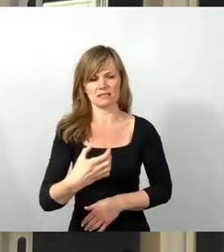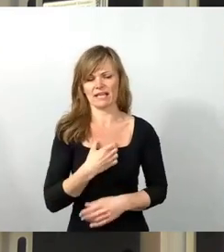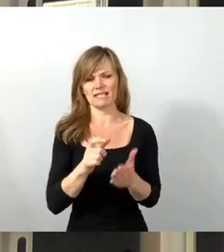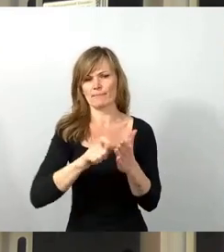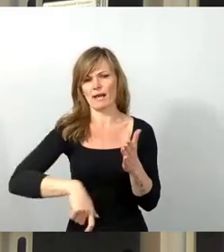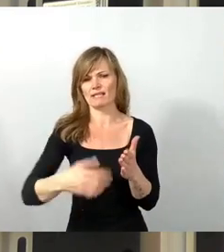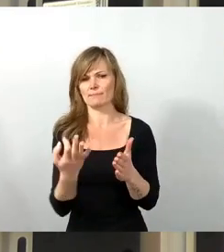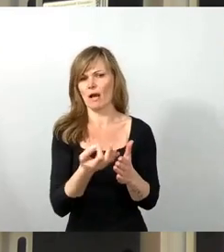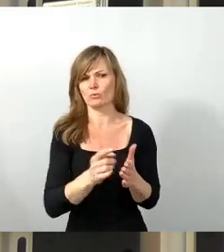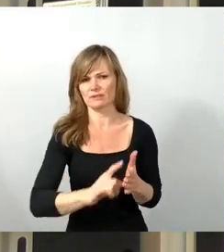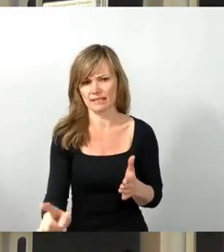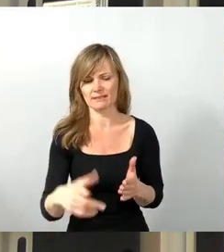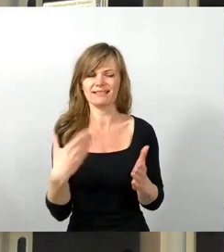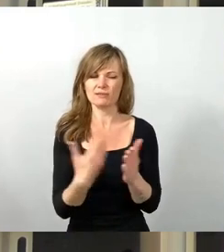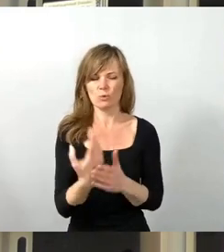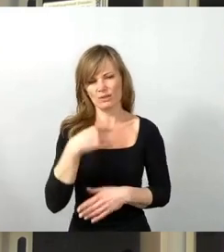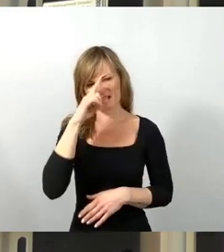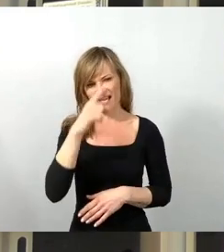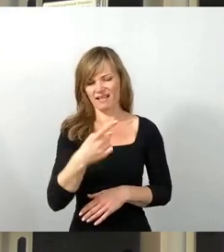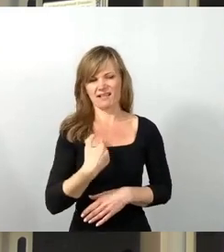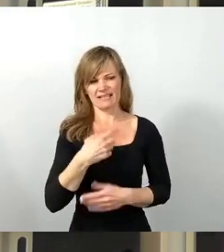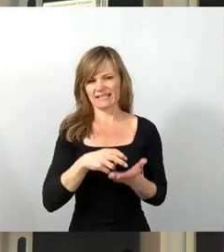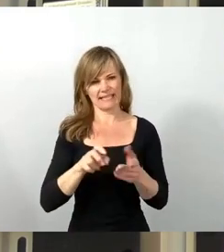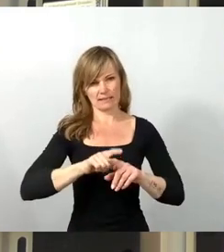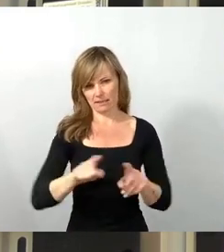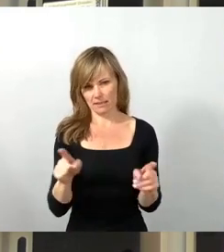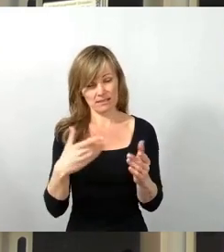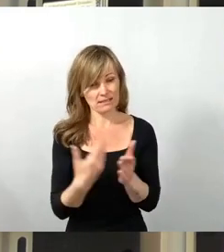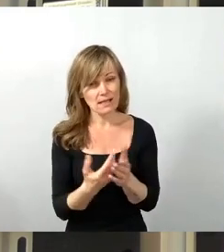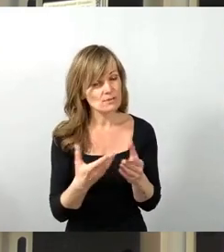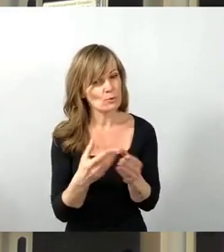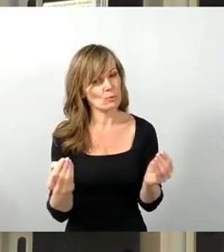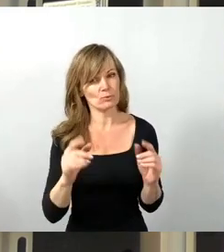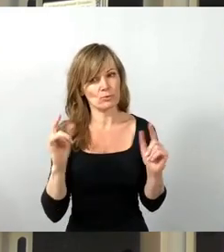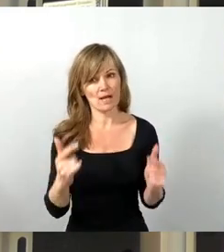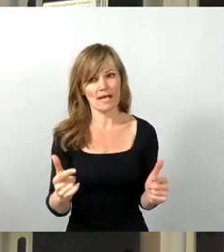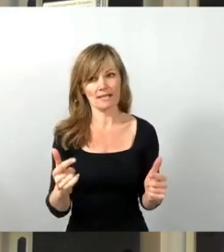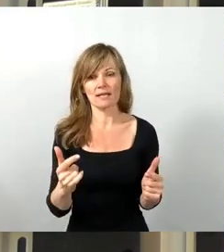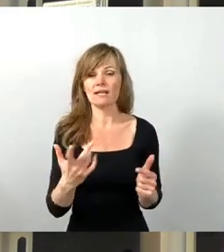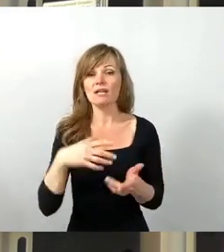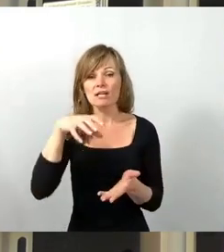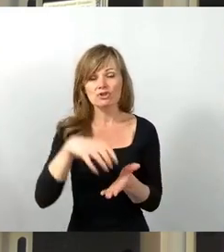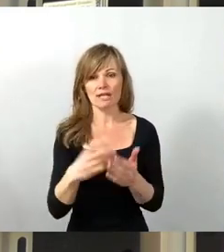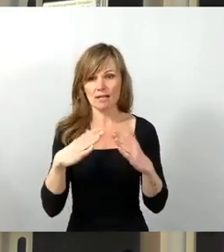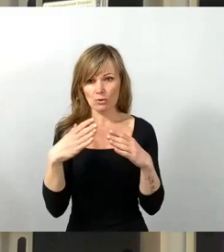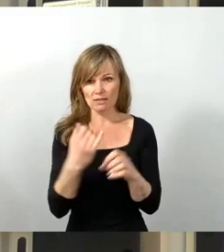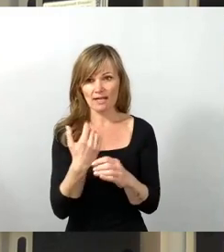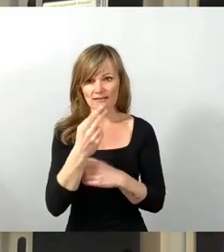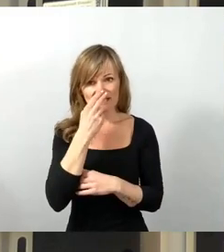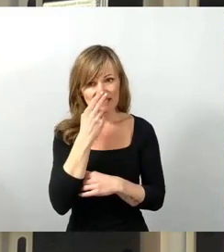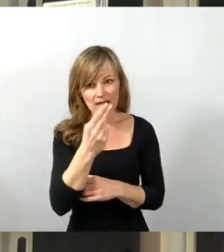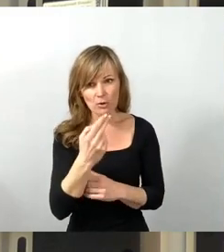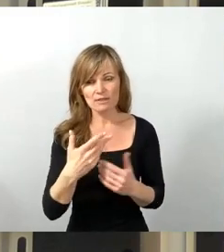nicht. Das ist auch keine Lösung, egal wie der Stadthaushalt aussieht. Ich glaube, wir müssen